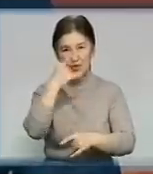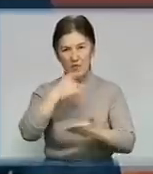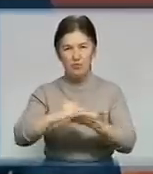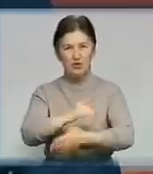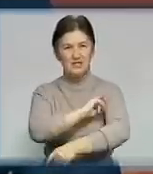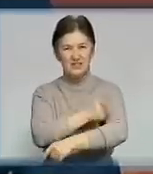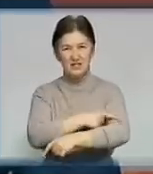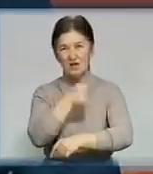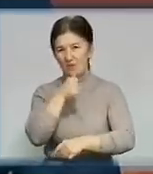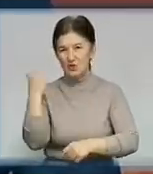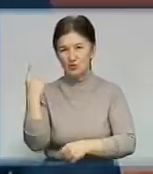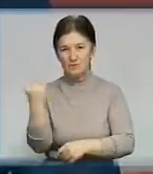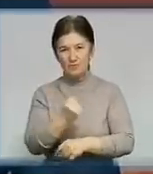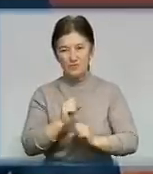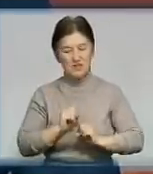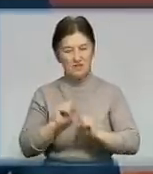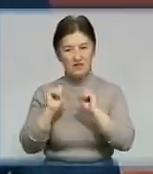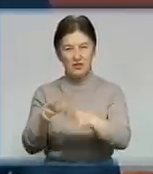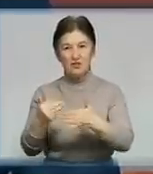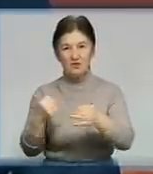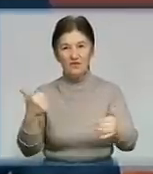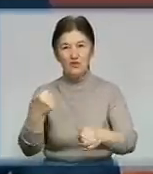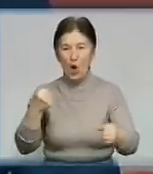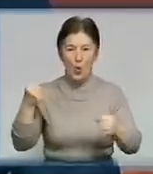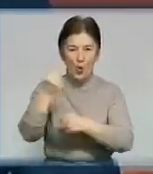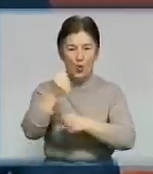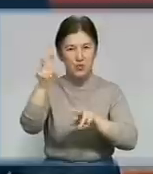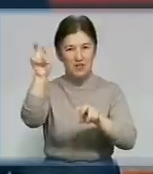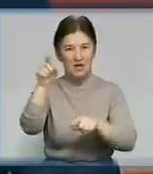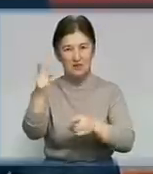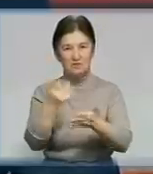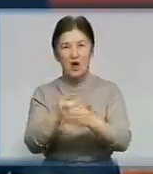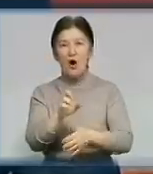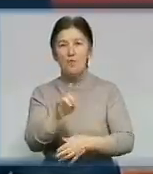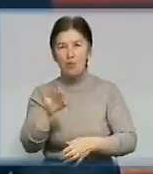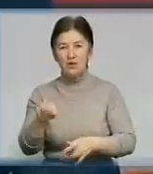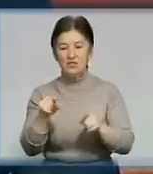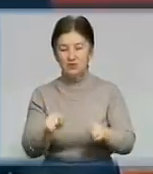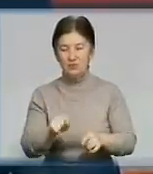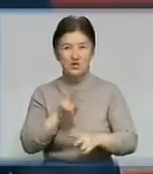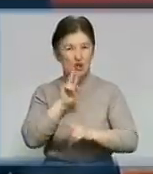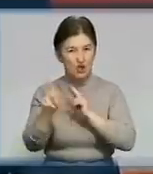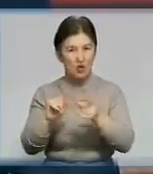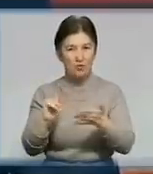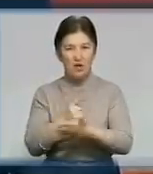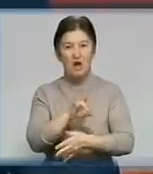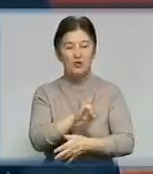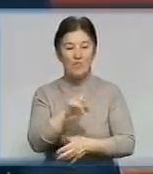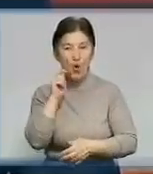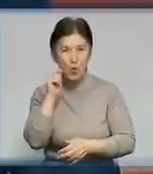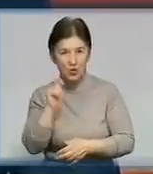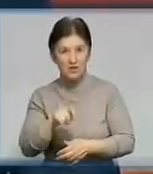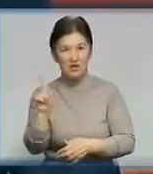сили. Минулого тижня віддати зароблене від обласного удару вимагали бобринецькі агитатори. Цього тижня фінансові претензії висунули жителі Новоукраїнки.